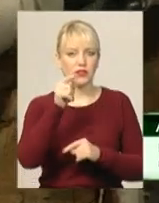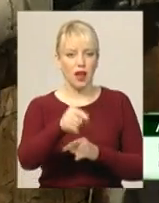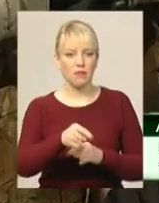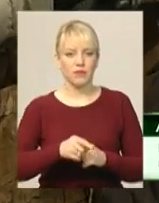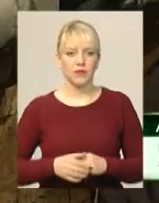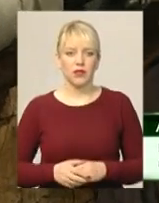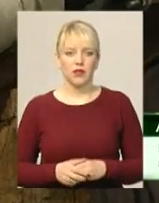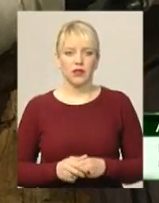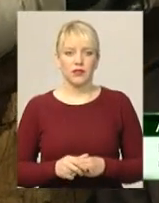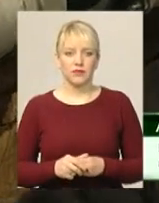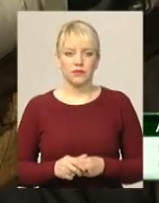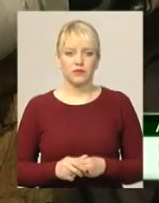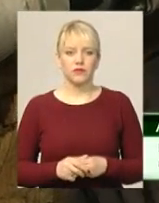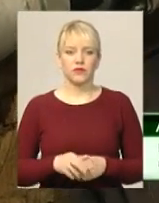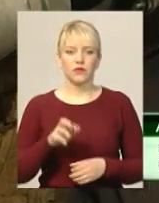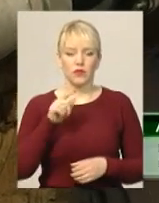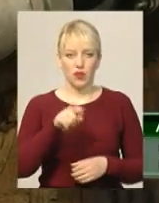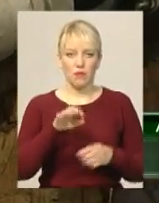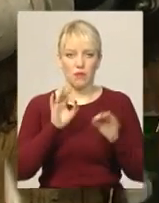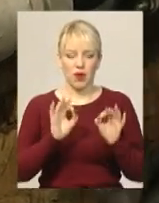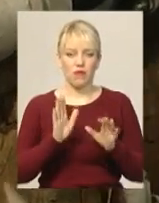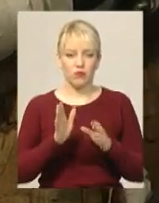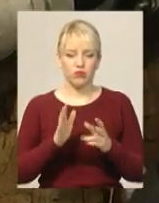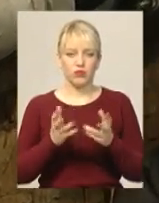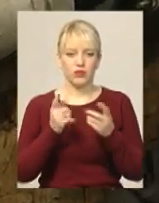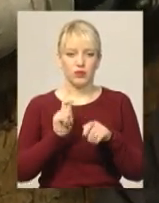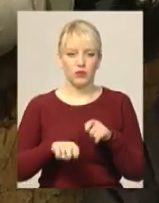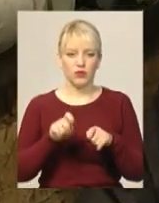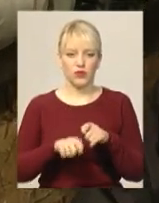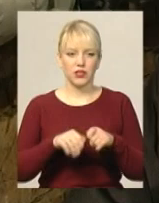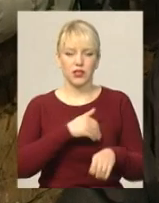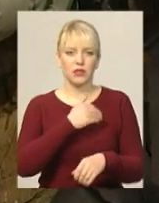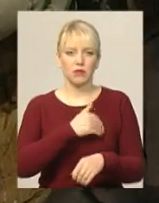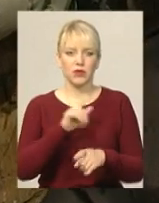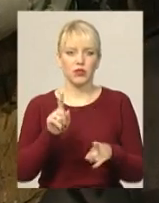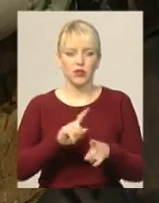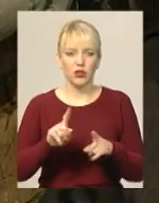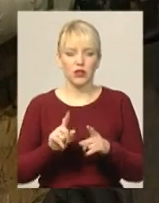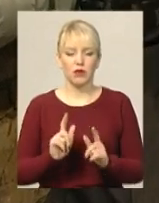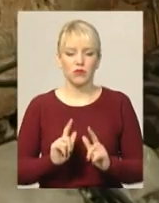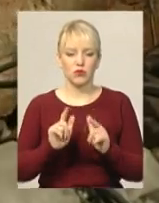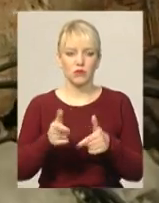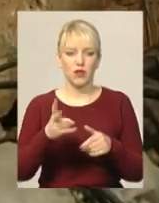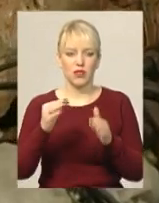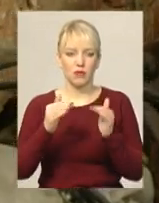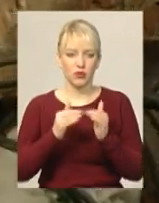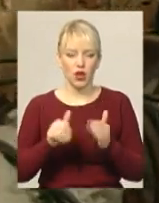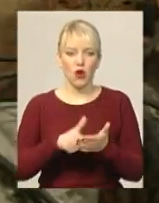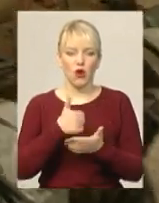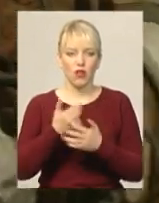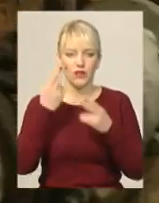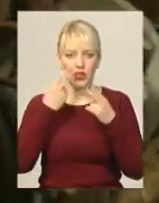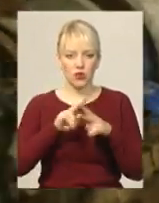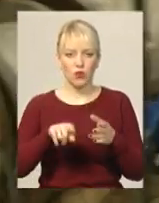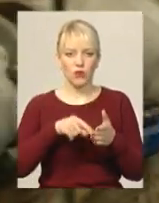елеваторного узла Тоді було буде мірати не цю температуру, а буде мірати те, що поступає на будинок Уголовний інженер